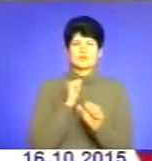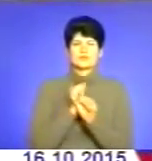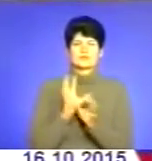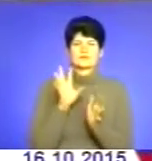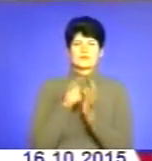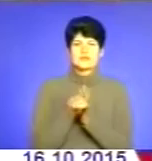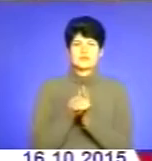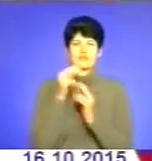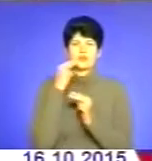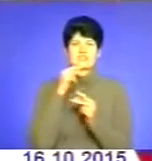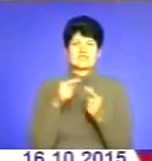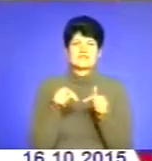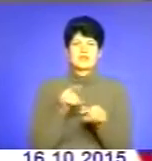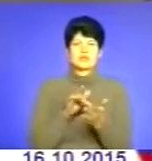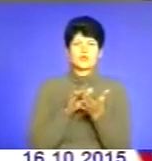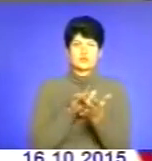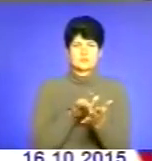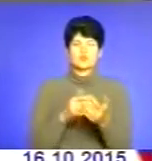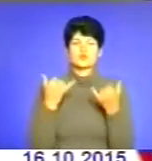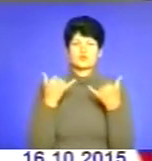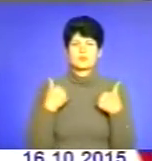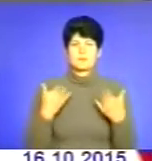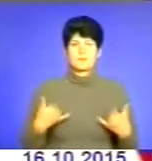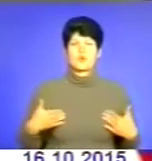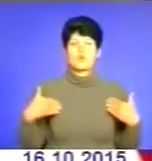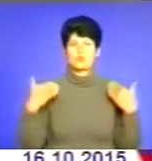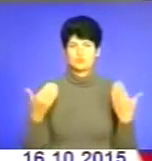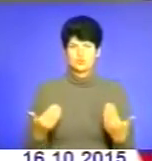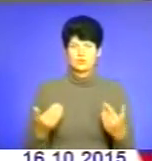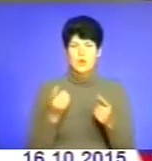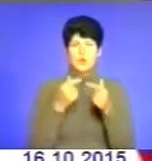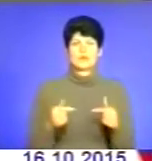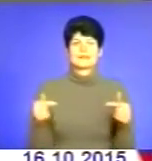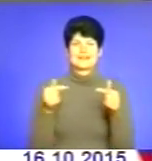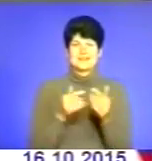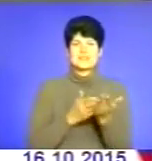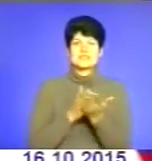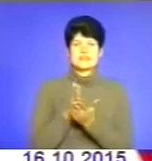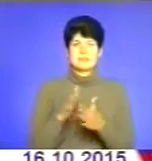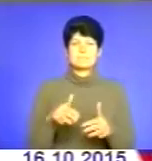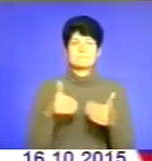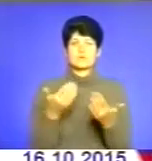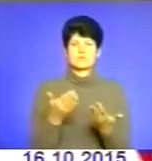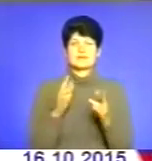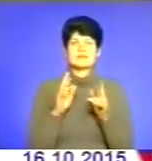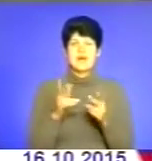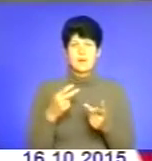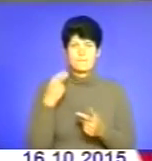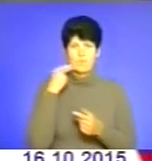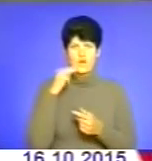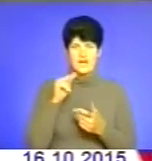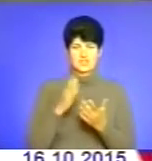поліпшення сфери туризму. Ми сьогодні пропонуємо конкретні шляхи пропозиції, як покращити